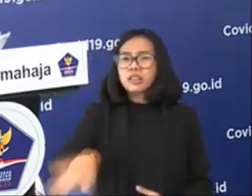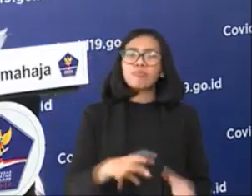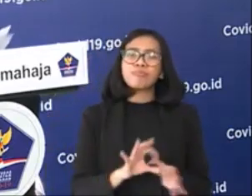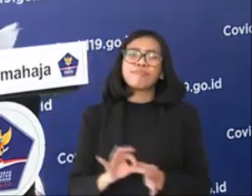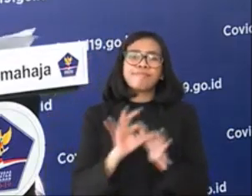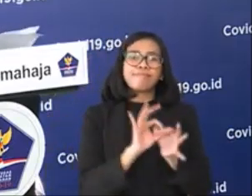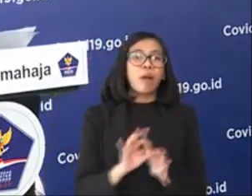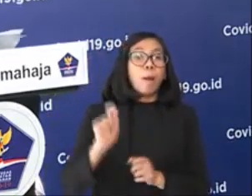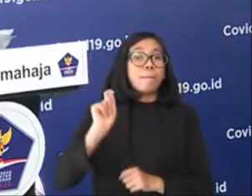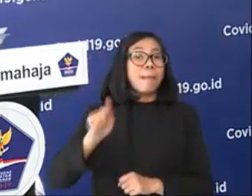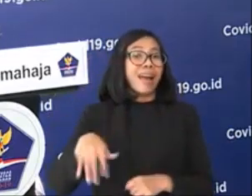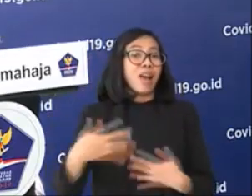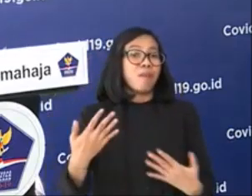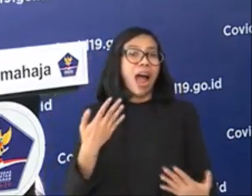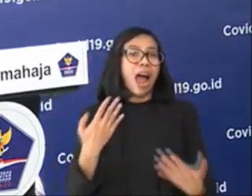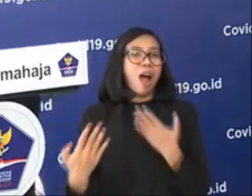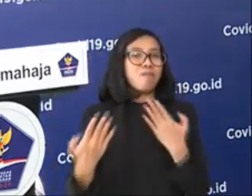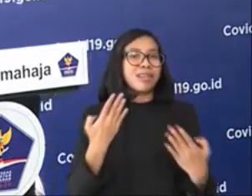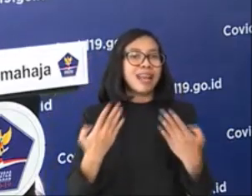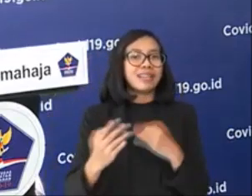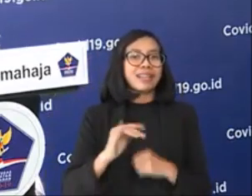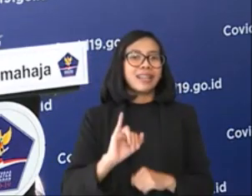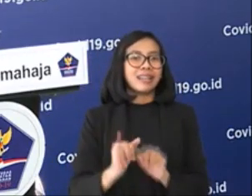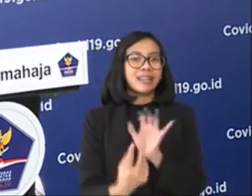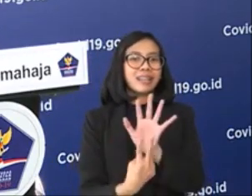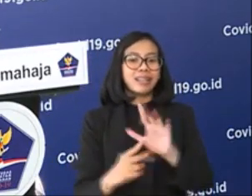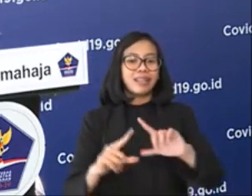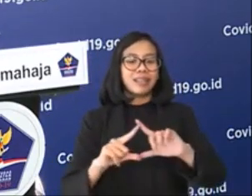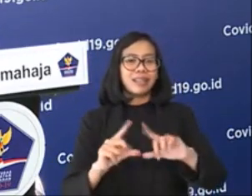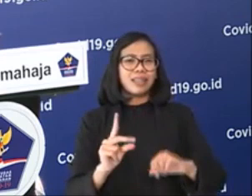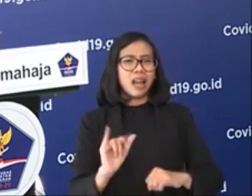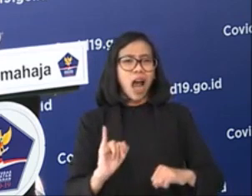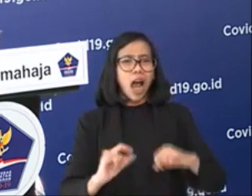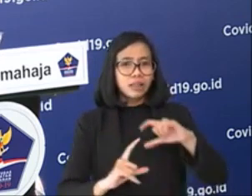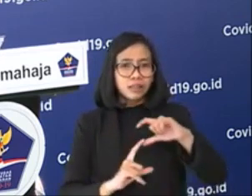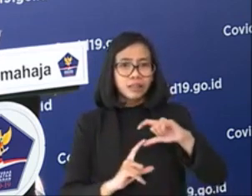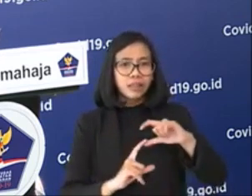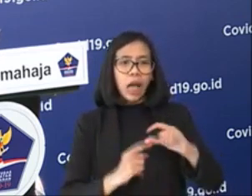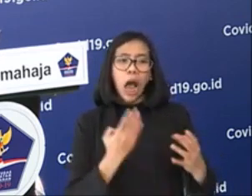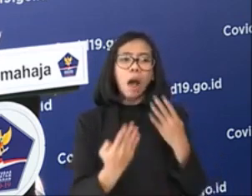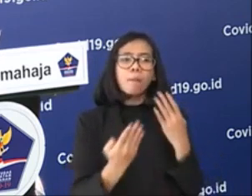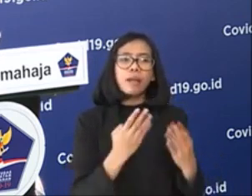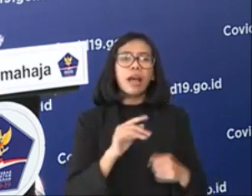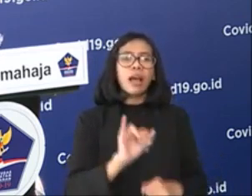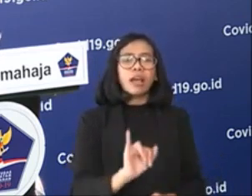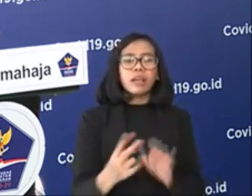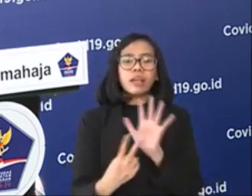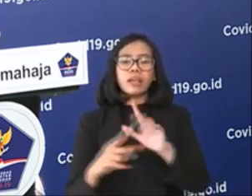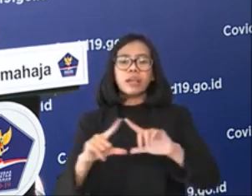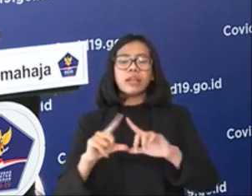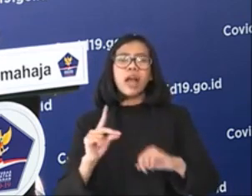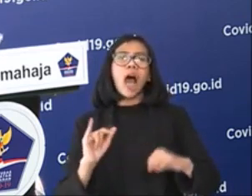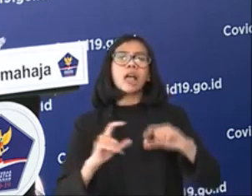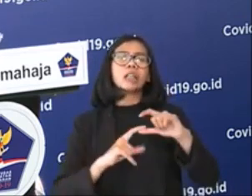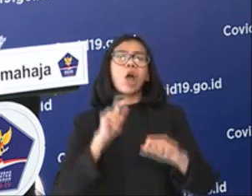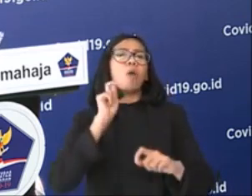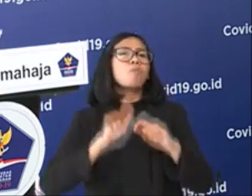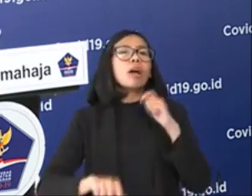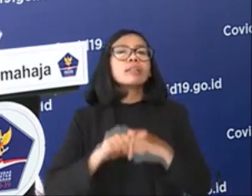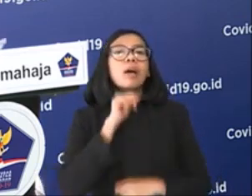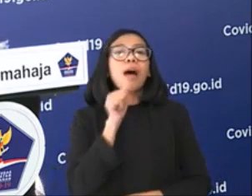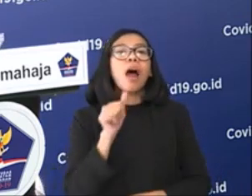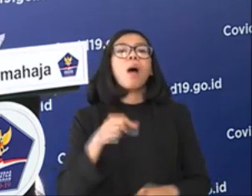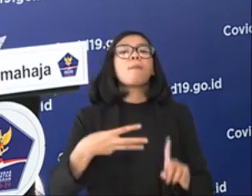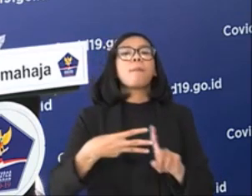menggunakan aplikasi Inaris. Aplikasi Inaris ini dikembangkan oleh BNPB bersama